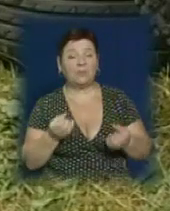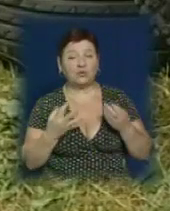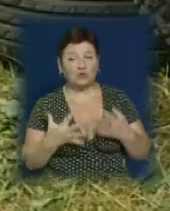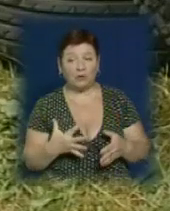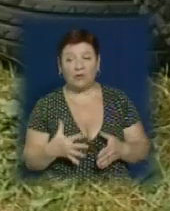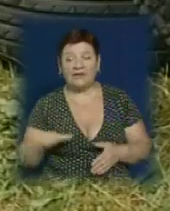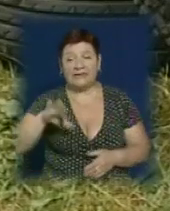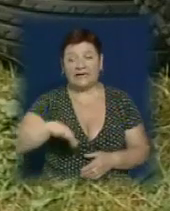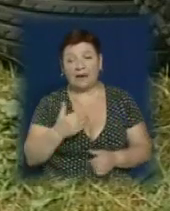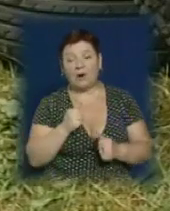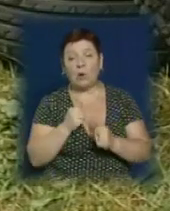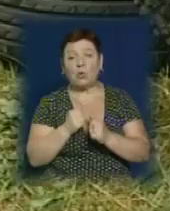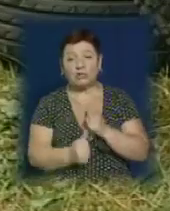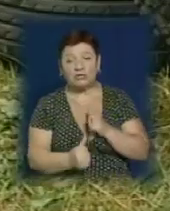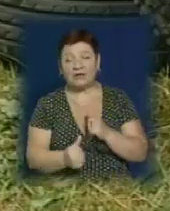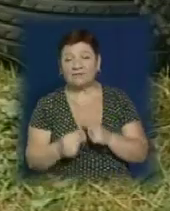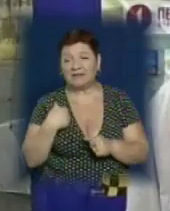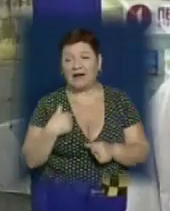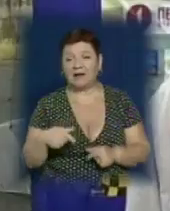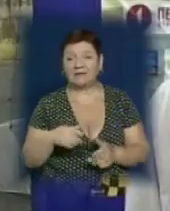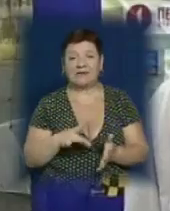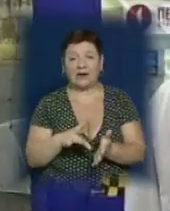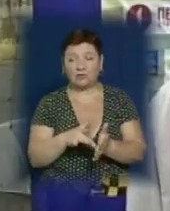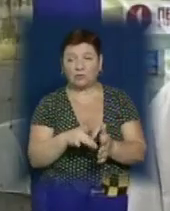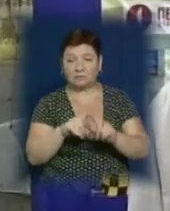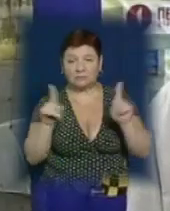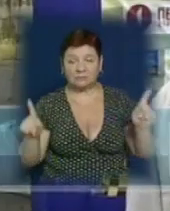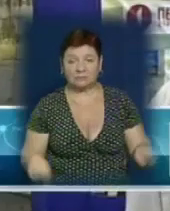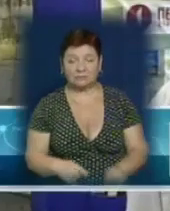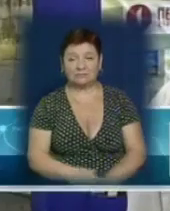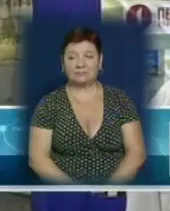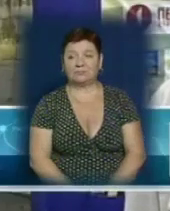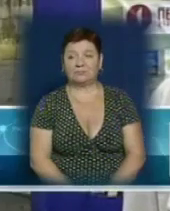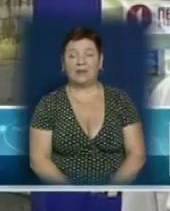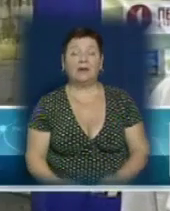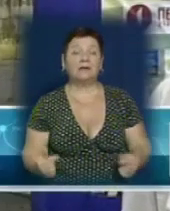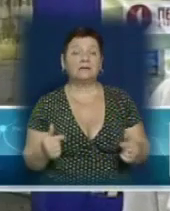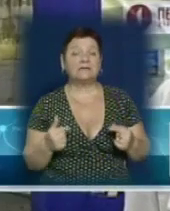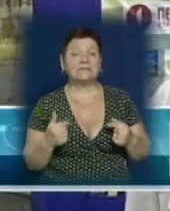в значних ямах, кожну з яких дует наніс на карту. Трошки, скажімо,